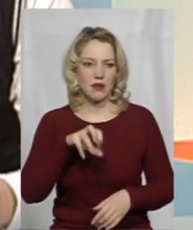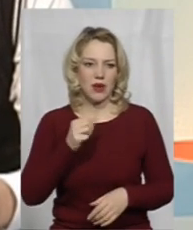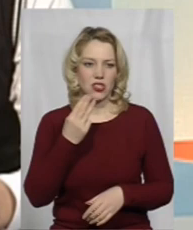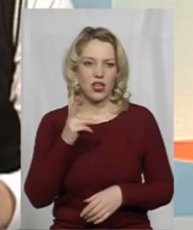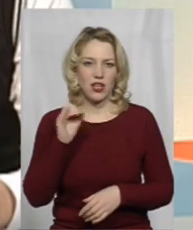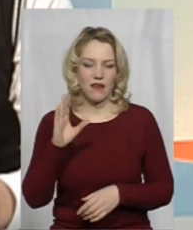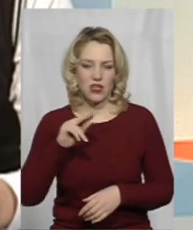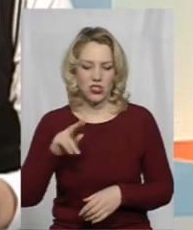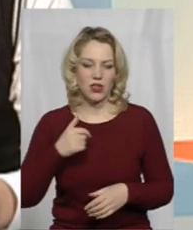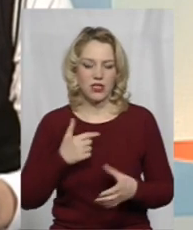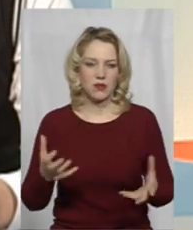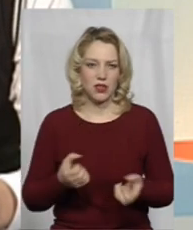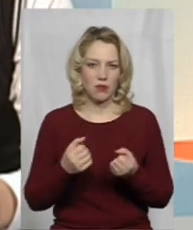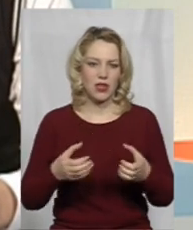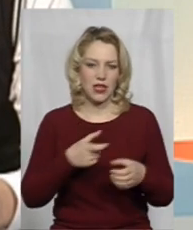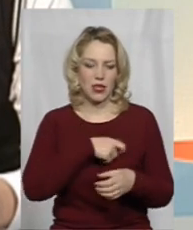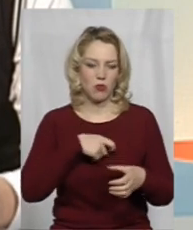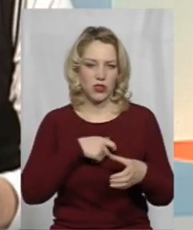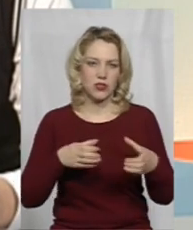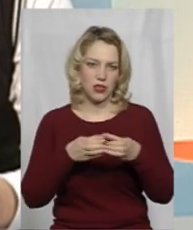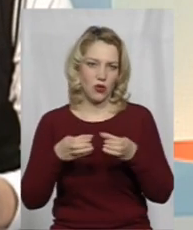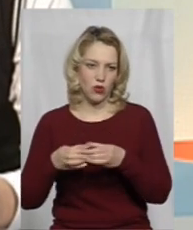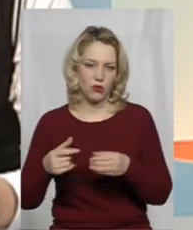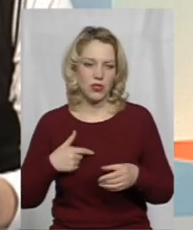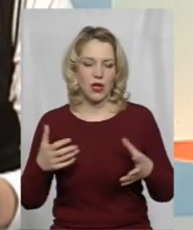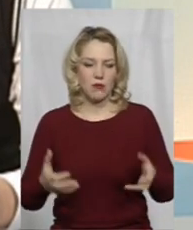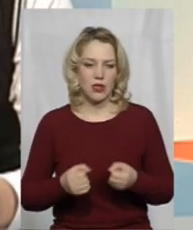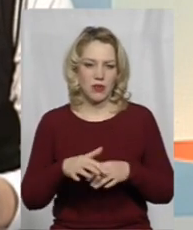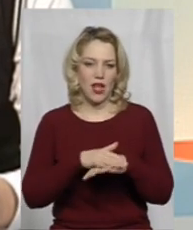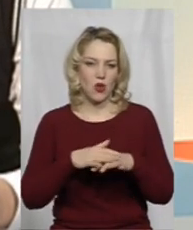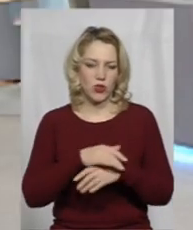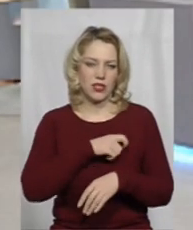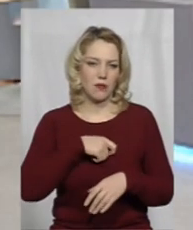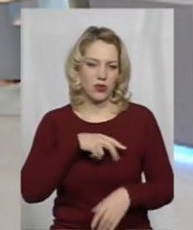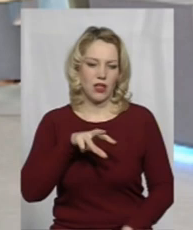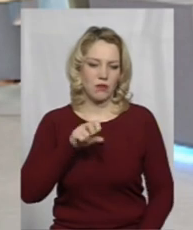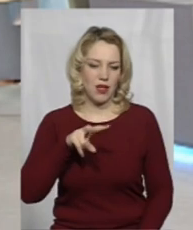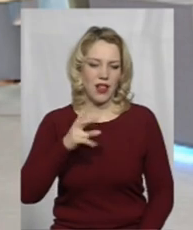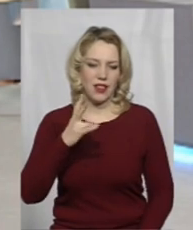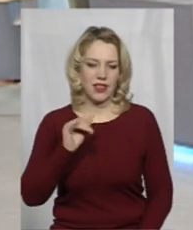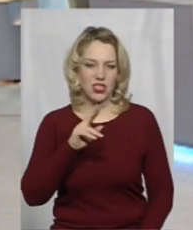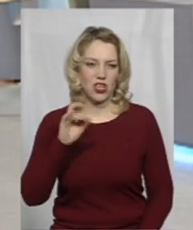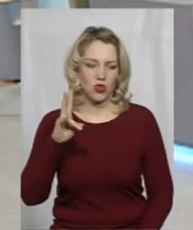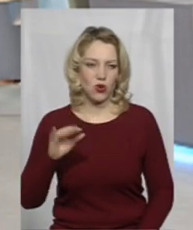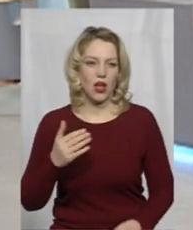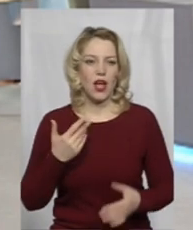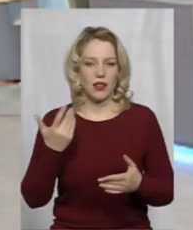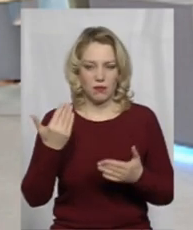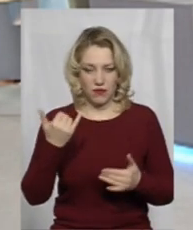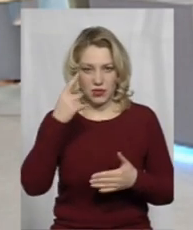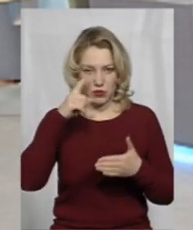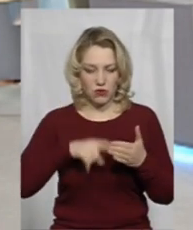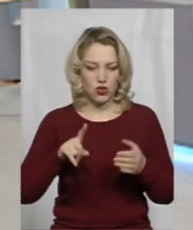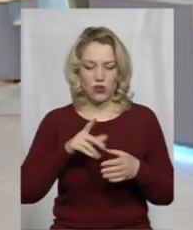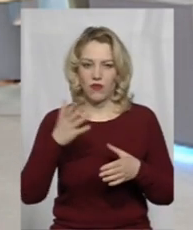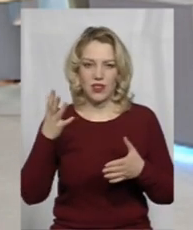депутатський корпус, нас підтримував народний депутат Володимир Мельниченко. А ви сподіваєтесь тепер те, що не доробили при громадській раді